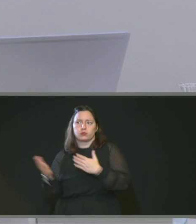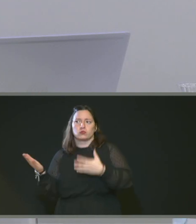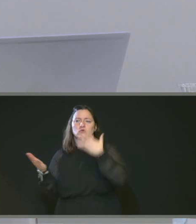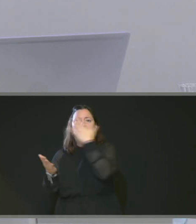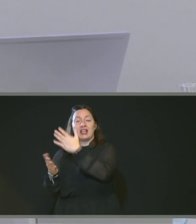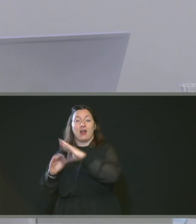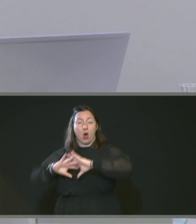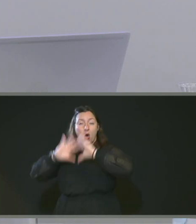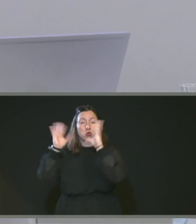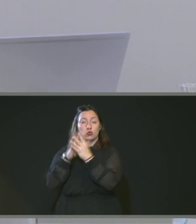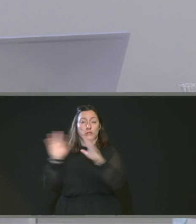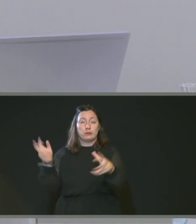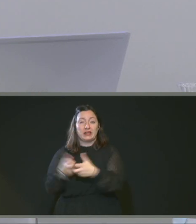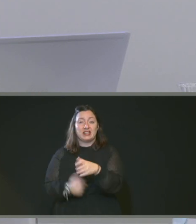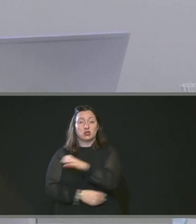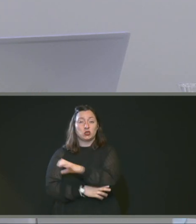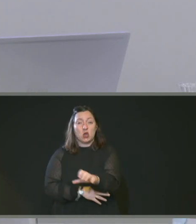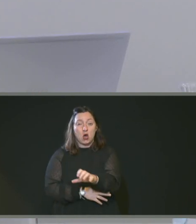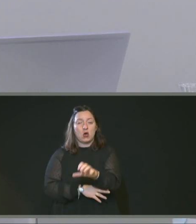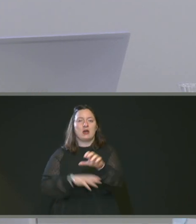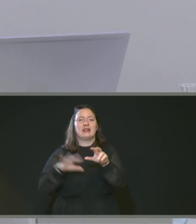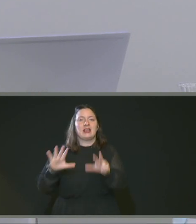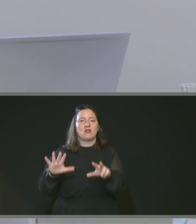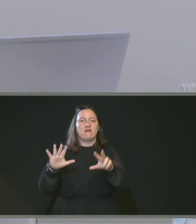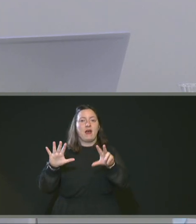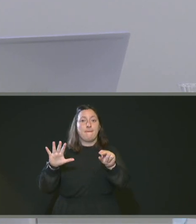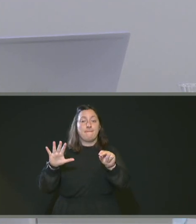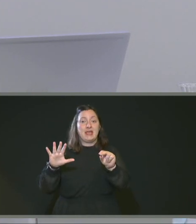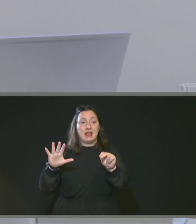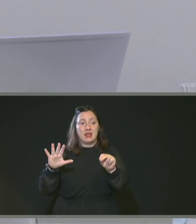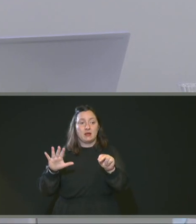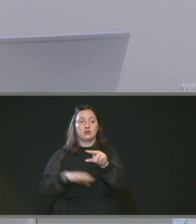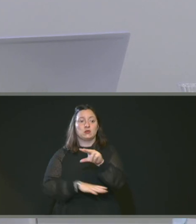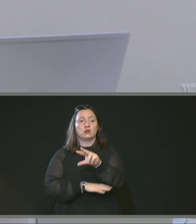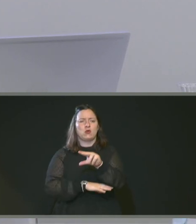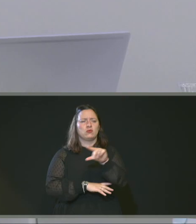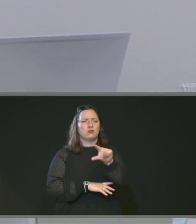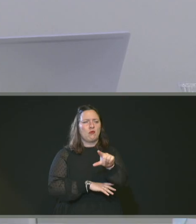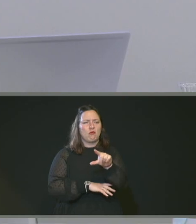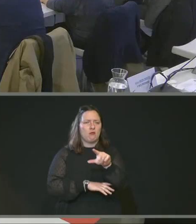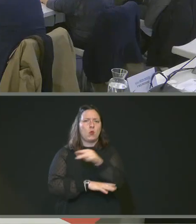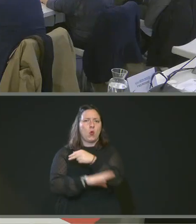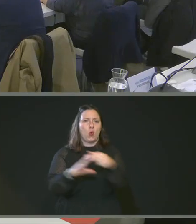budget total de 180 215 euros. Donc, on participerait à hauteur de 5 %.